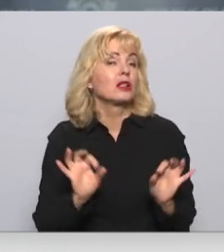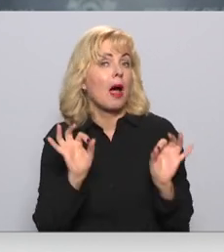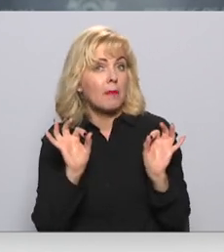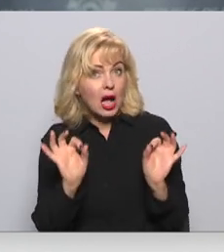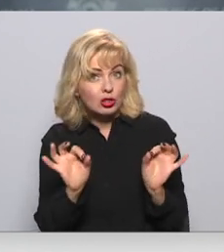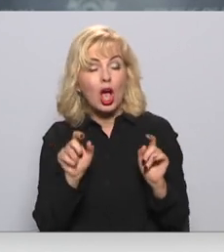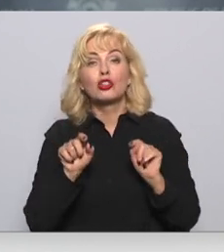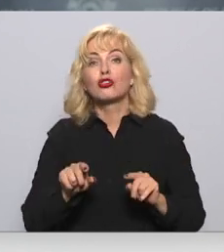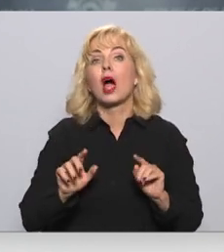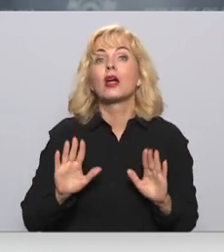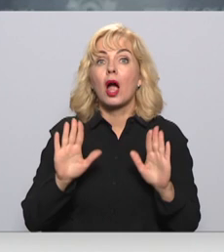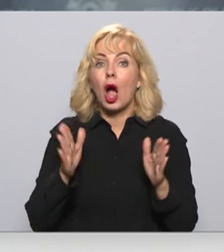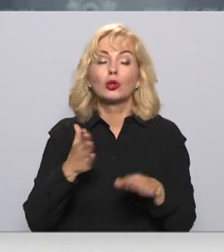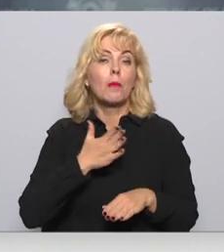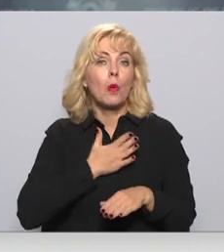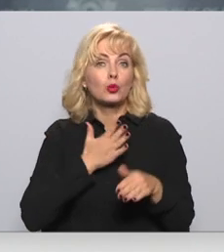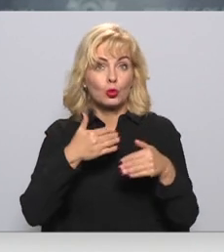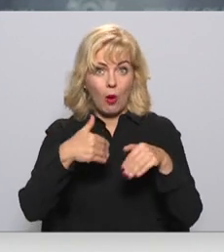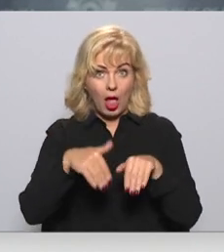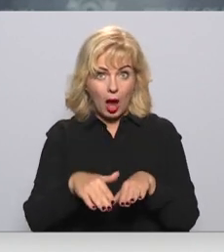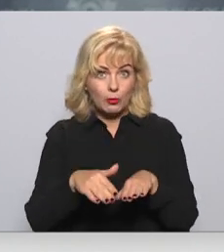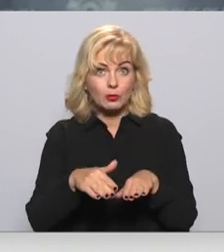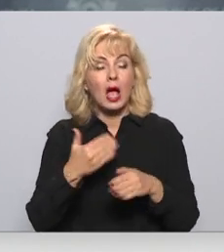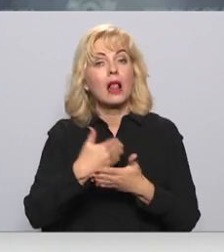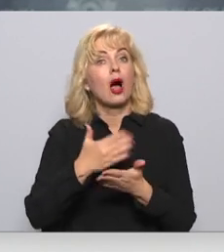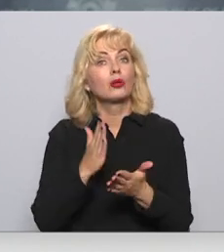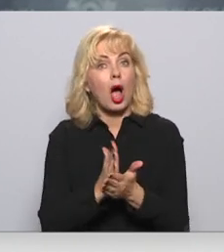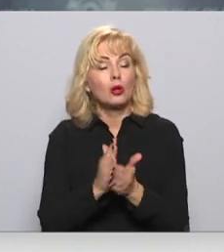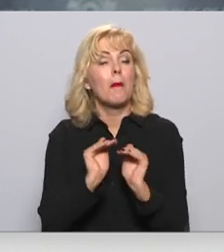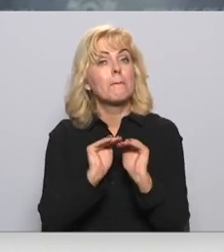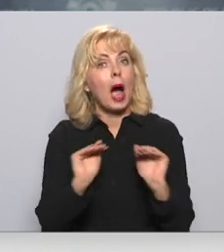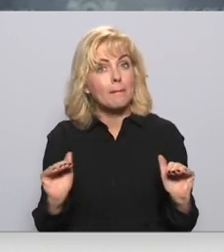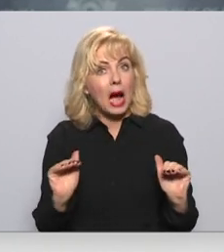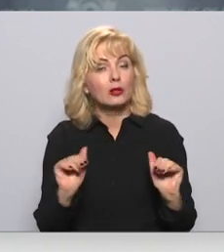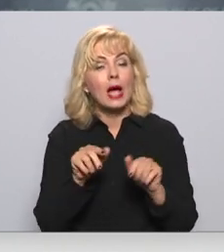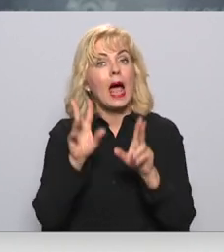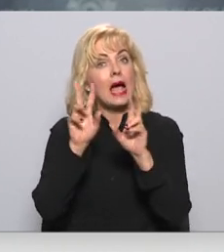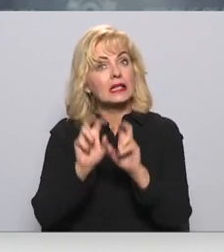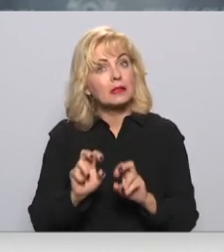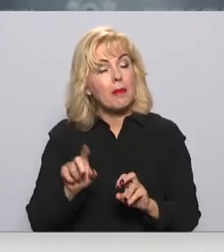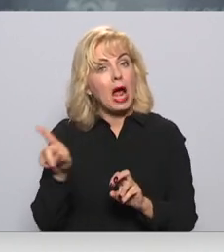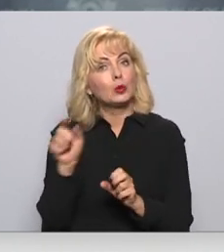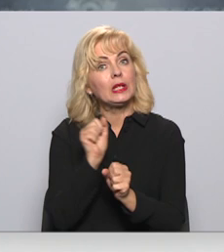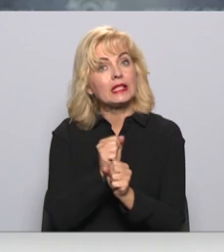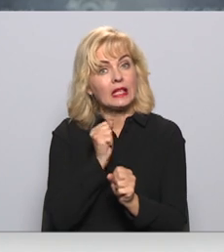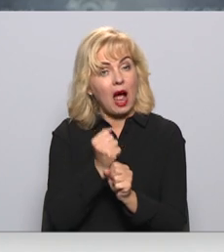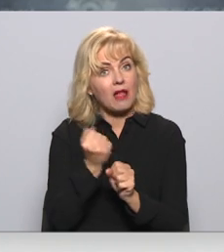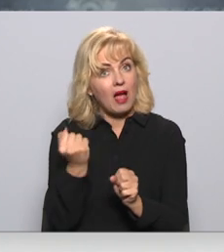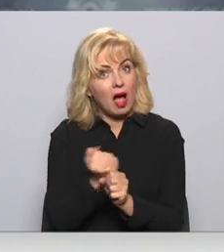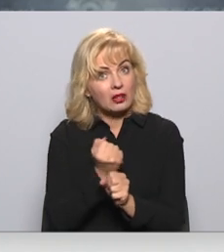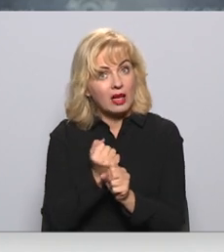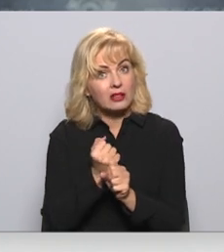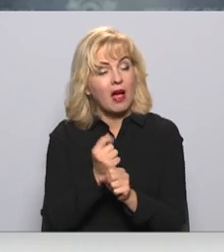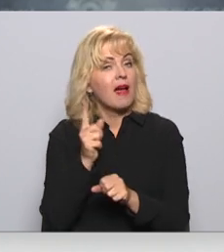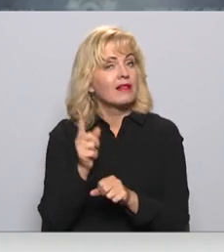Šajā gadījumā mūsu lēmums lielā mērā pamatāja tieši eksperts izstrādātais. Tikai